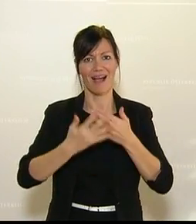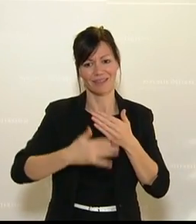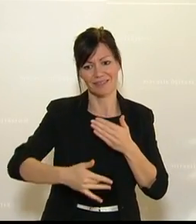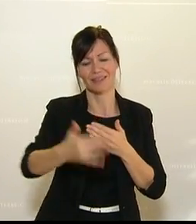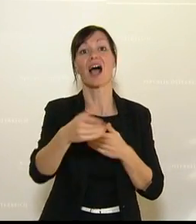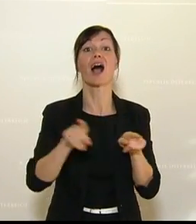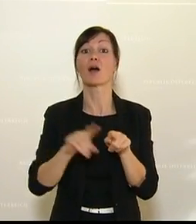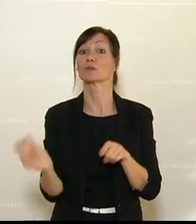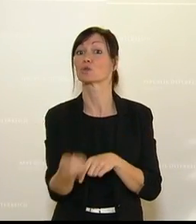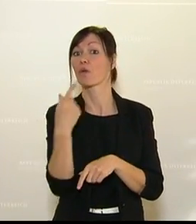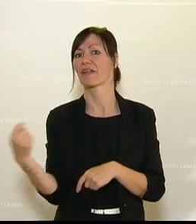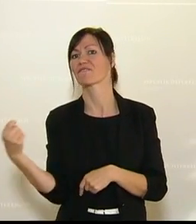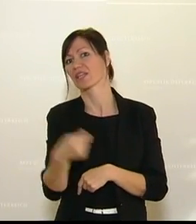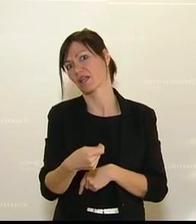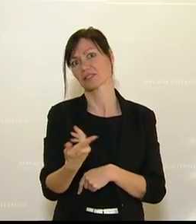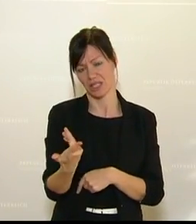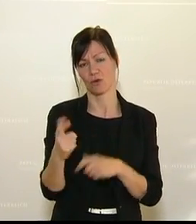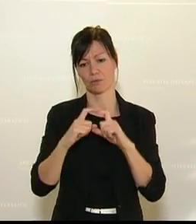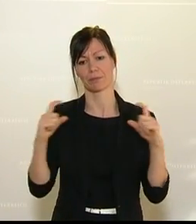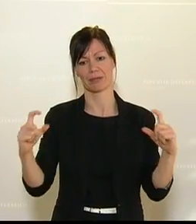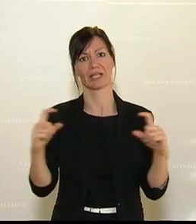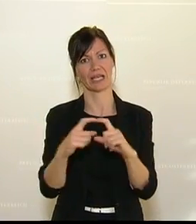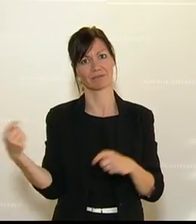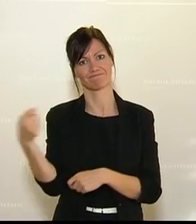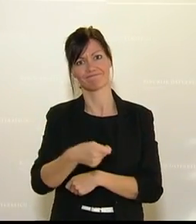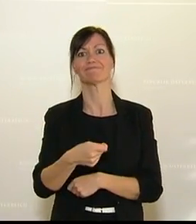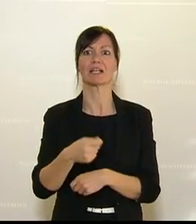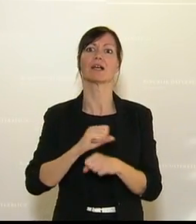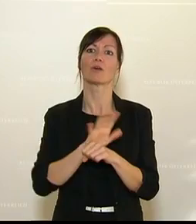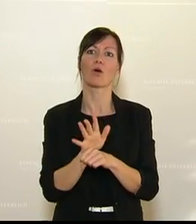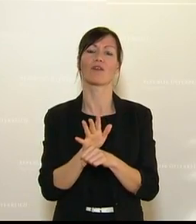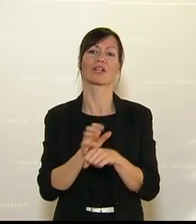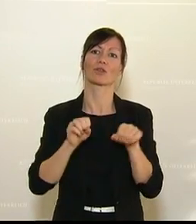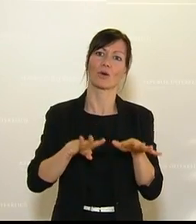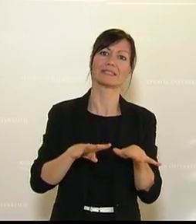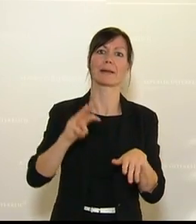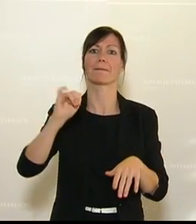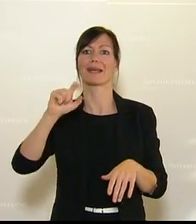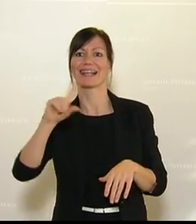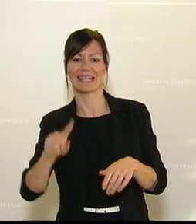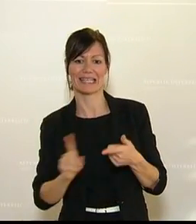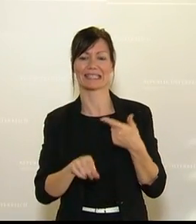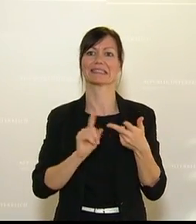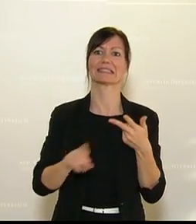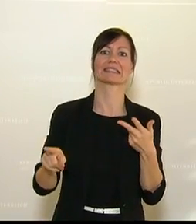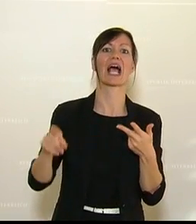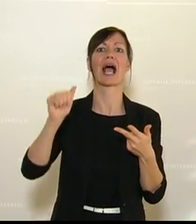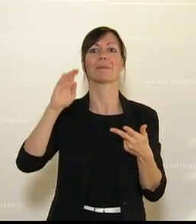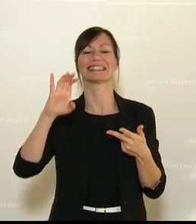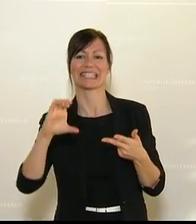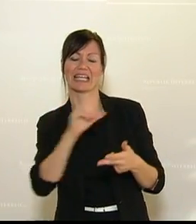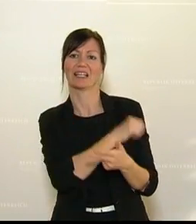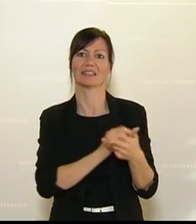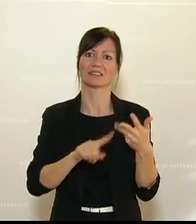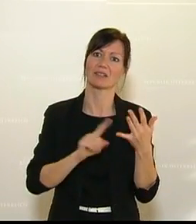wir außerdem mit Sonderfinanzierungspaketen in den Bereichen Covid-19, Miliz, Assistenzeinsatz, Cybersicherheit, ABC, Sanität,